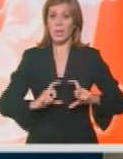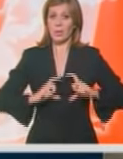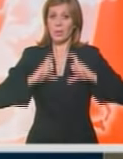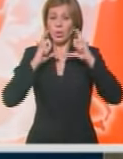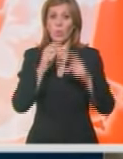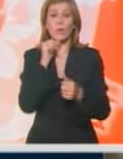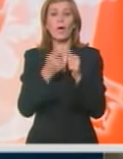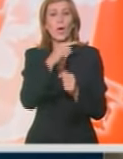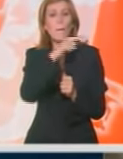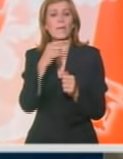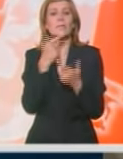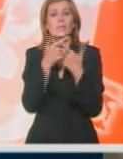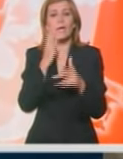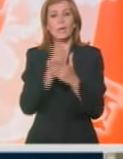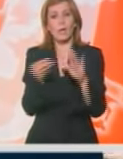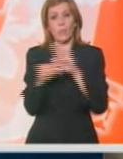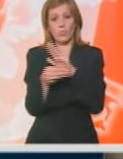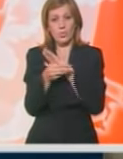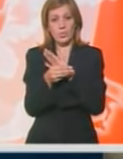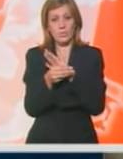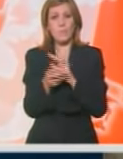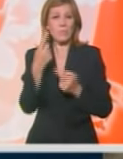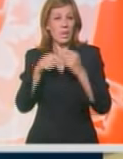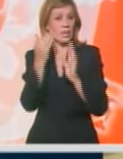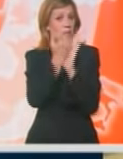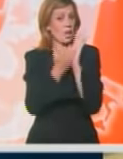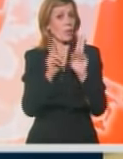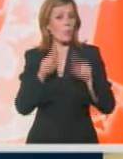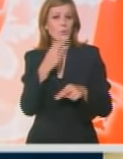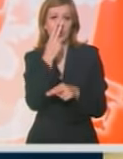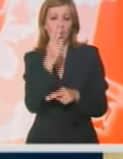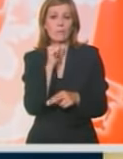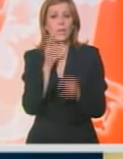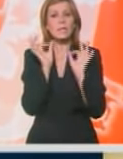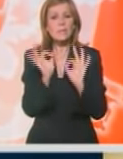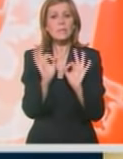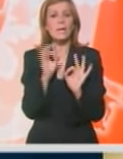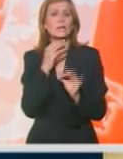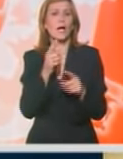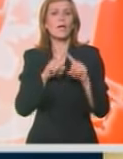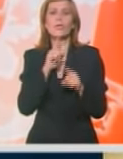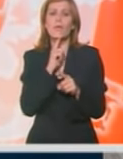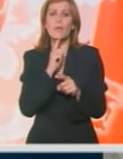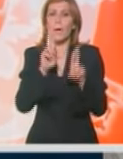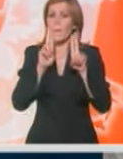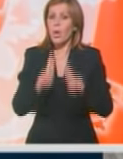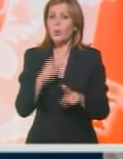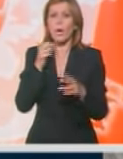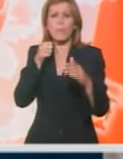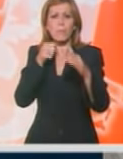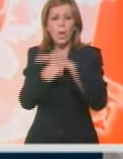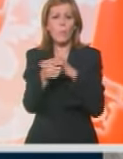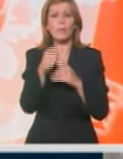i koliki minus sme da ima u budžetu. Međutim, zakon bi mogao da predvidi i specijalne okolnosti u kojima je moguće probiti